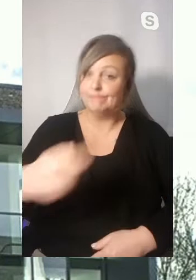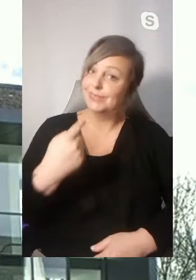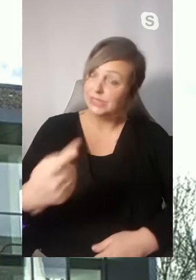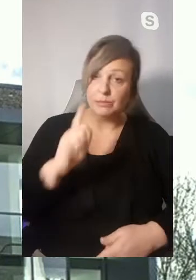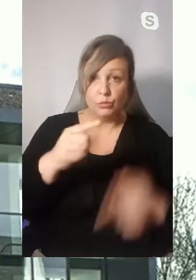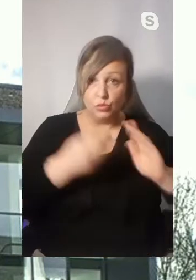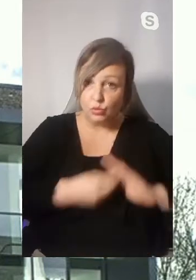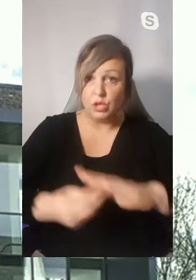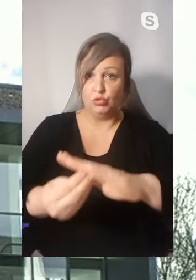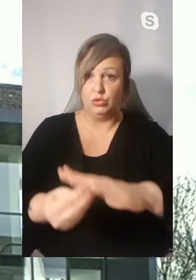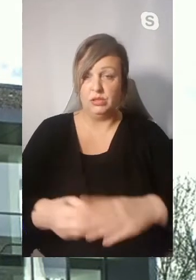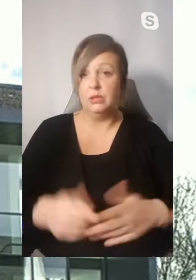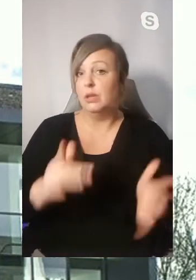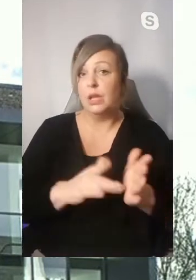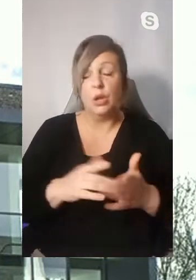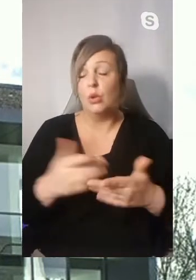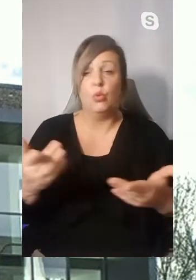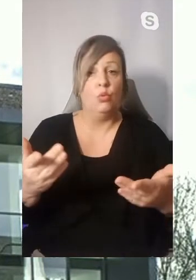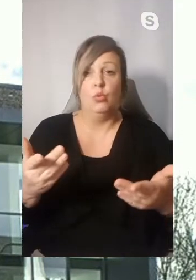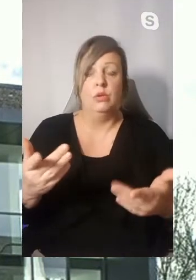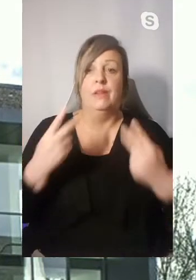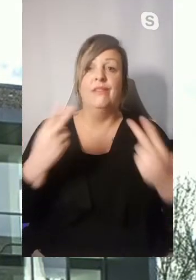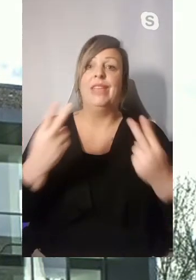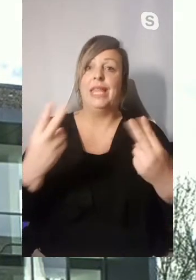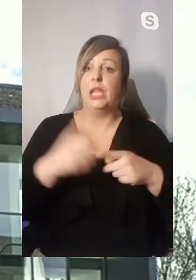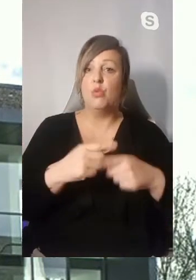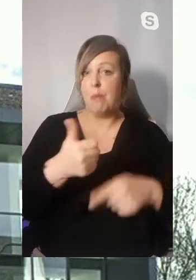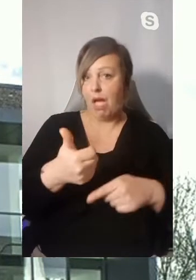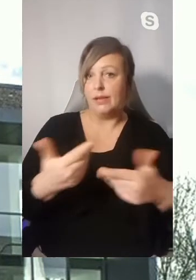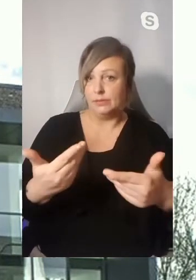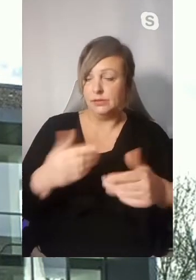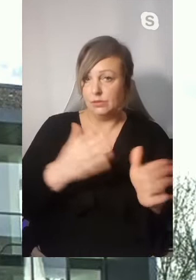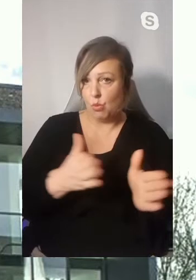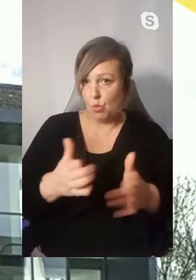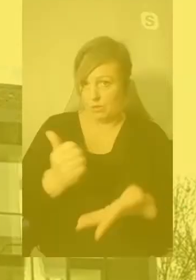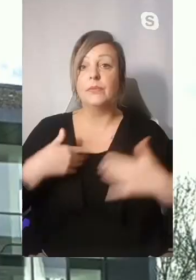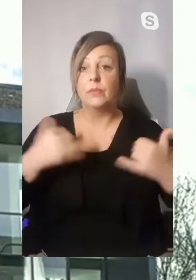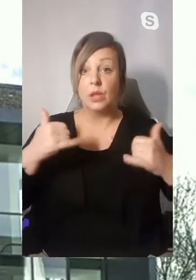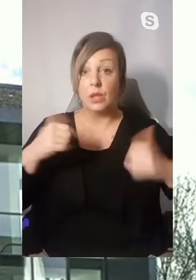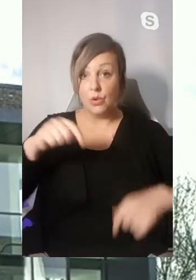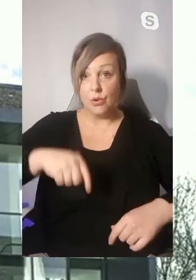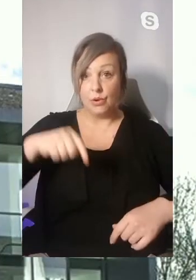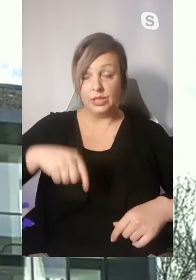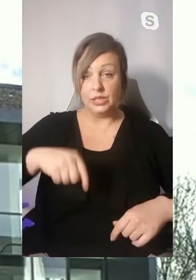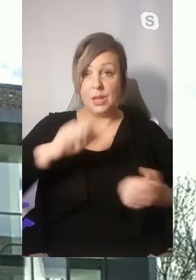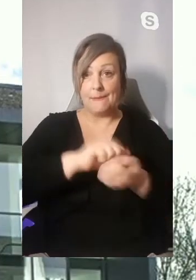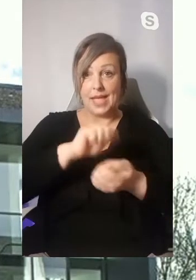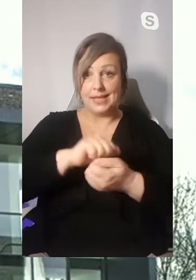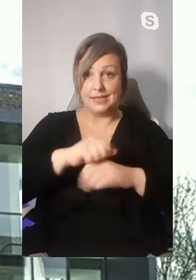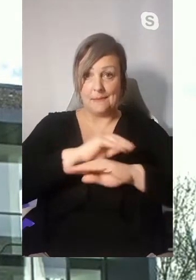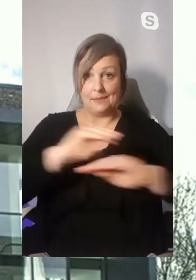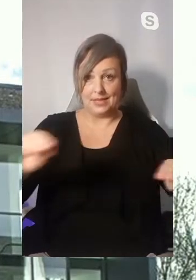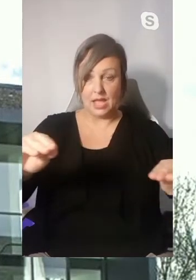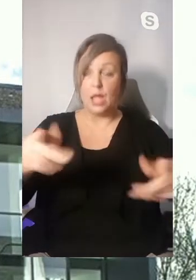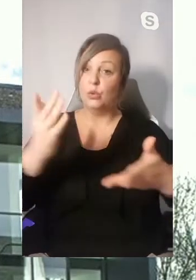geschickt, damit wir dort unterstützen konnten, weil das da alleroberste Priorität hatte. Wir haben jetzt gerade heute auch